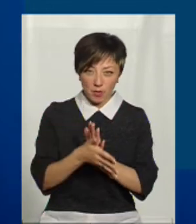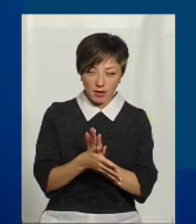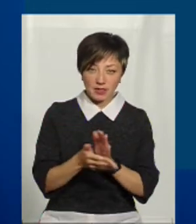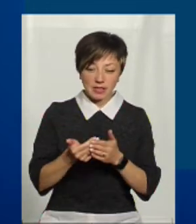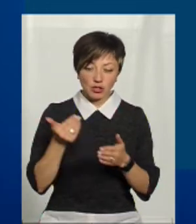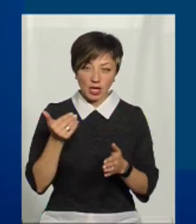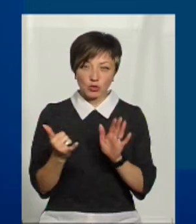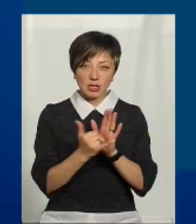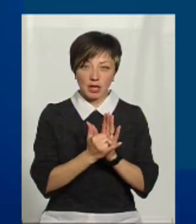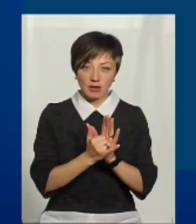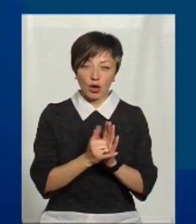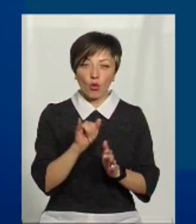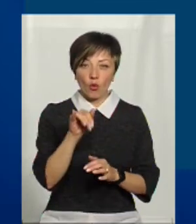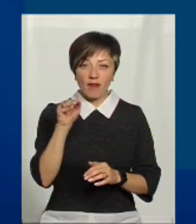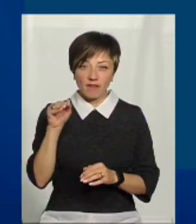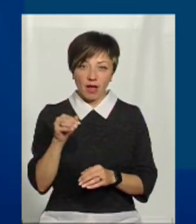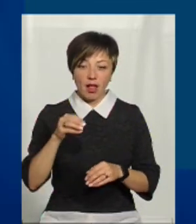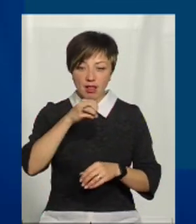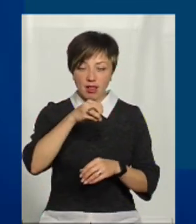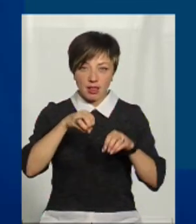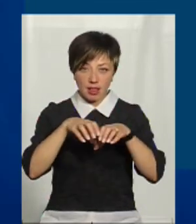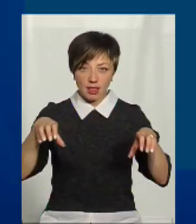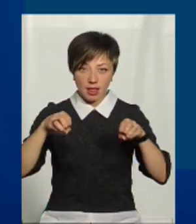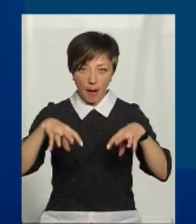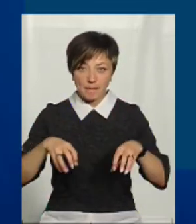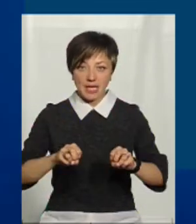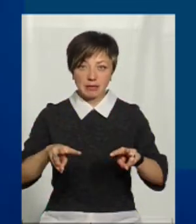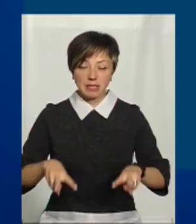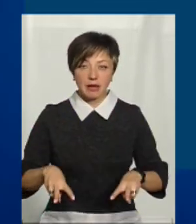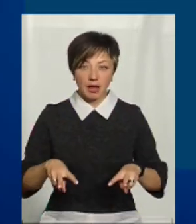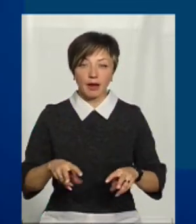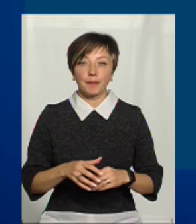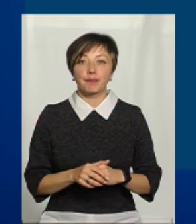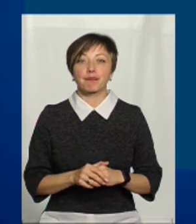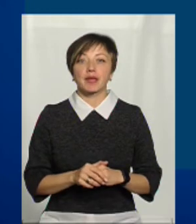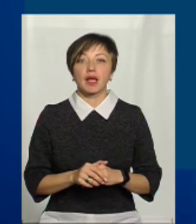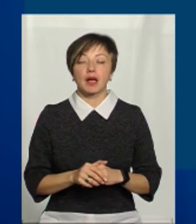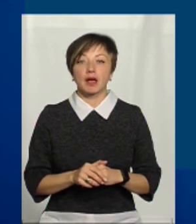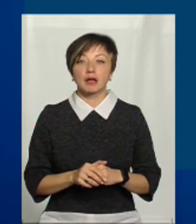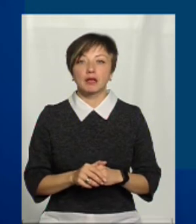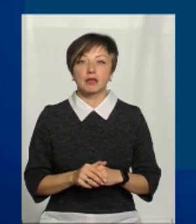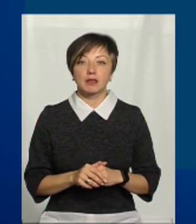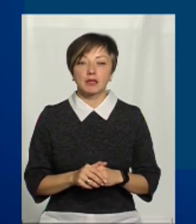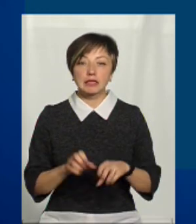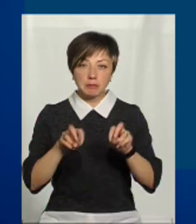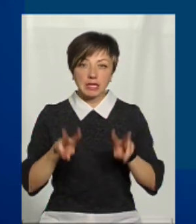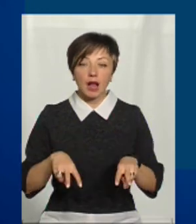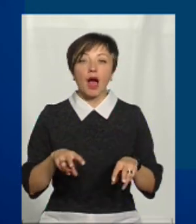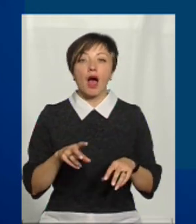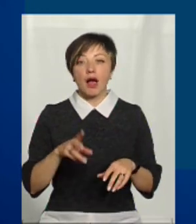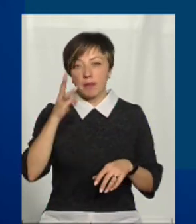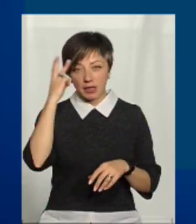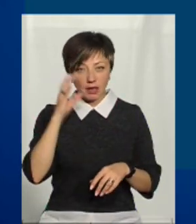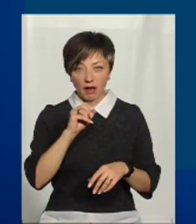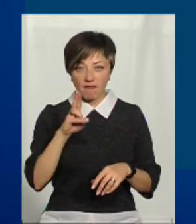завчасно ставляться ультрафіолетові лампи спеціальні в систему басейна. В Хмельницькому аквапарку їх